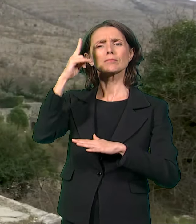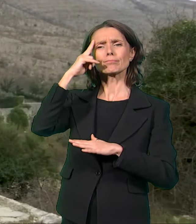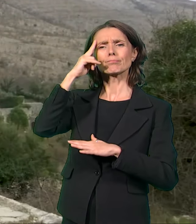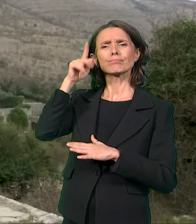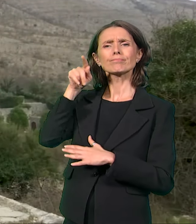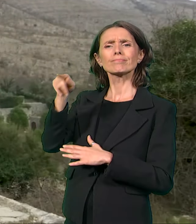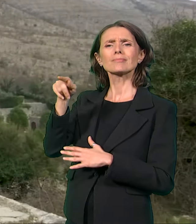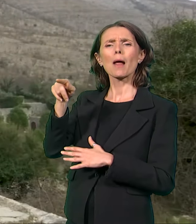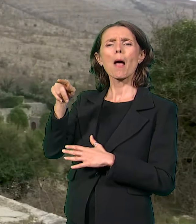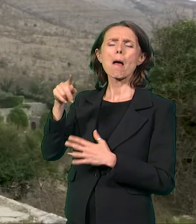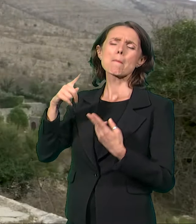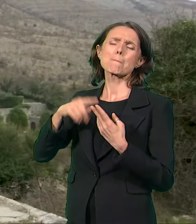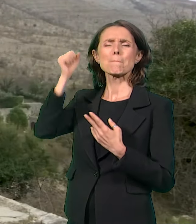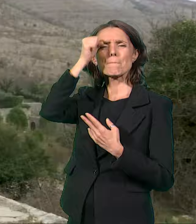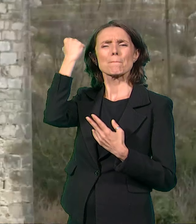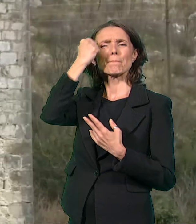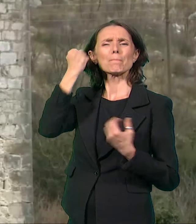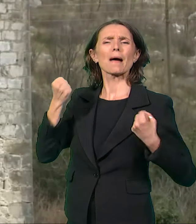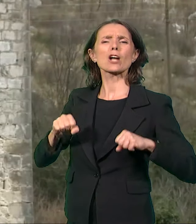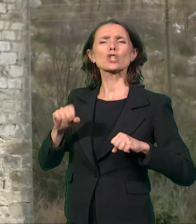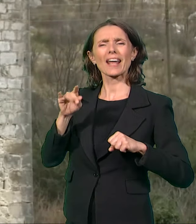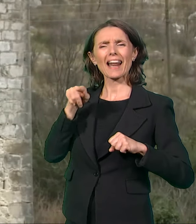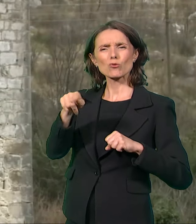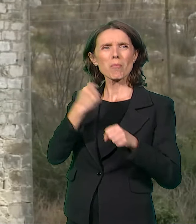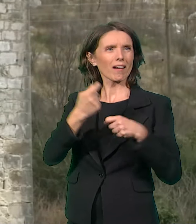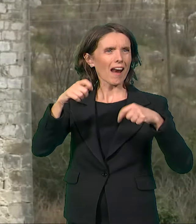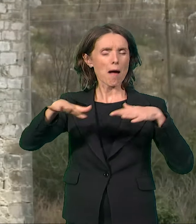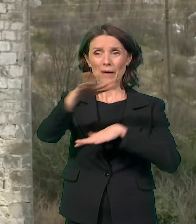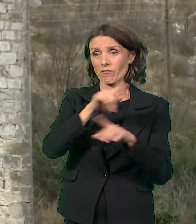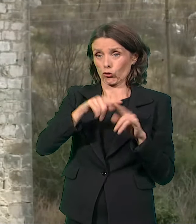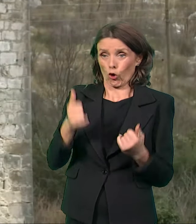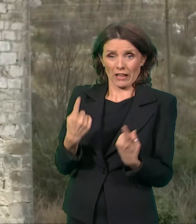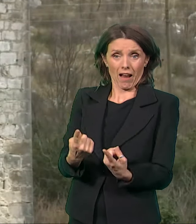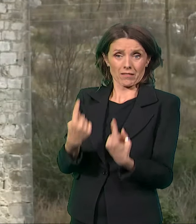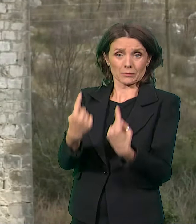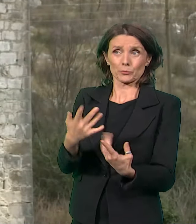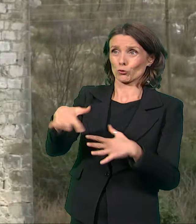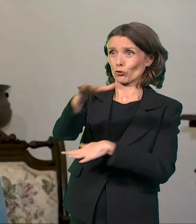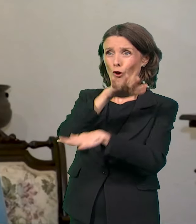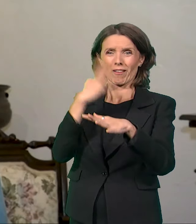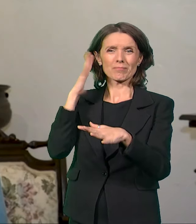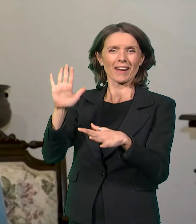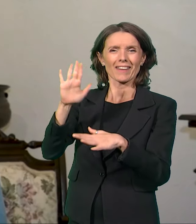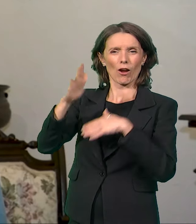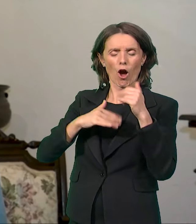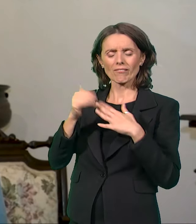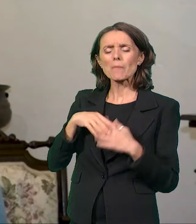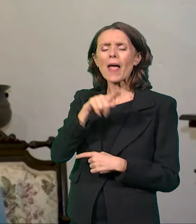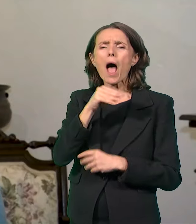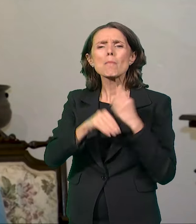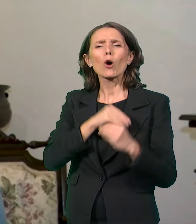Resulbegovića, koji dan-danas stoji i tu. A Paranosi kažu da oni zapravo potiču od